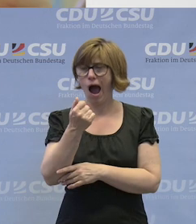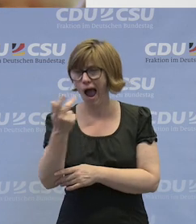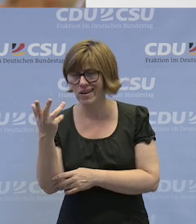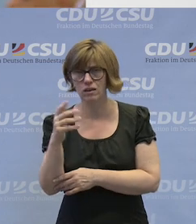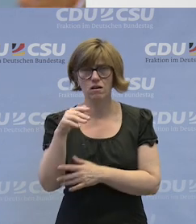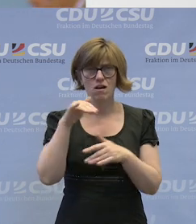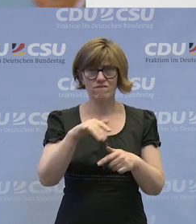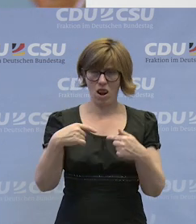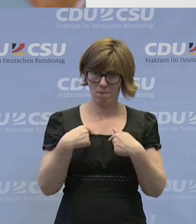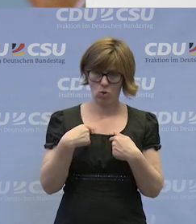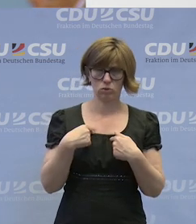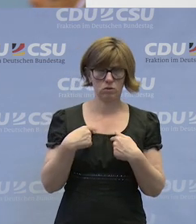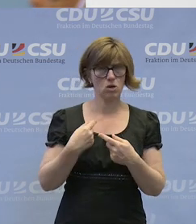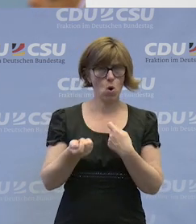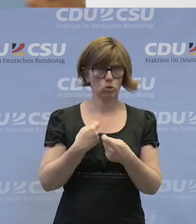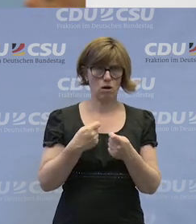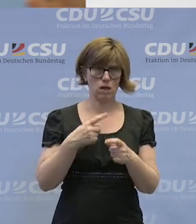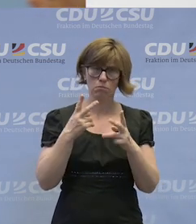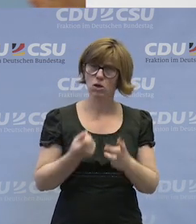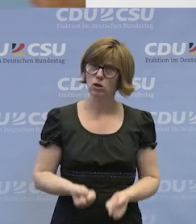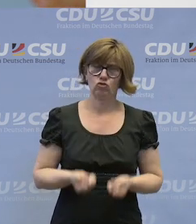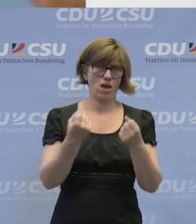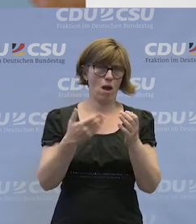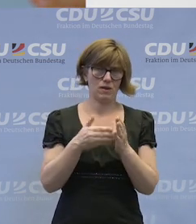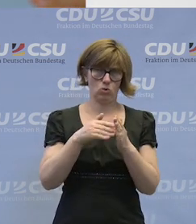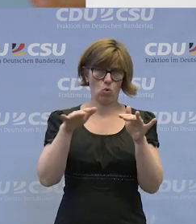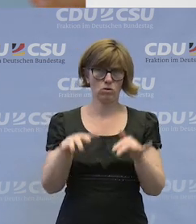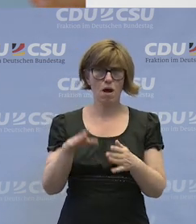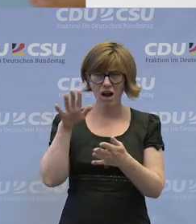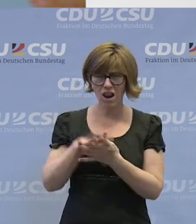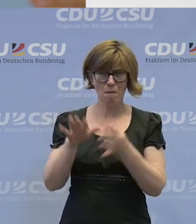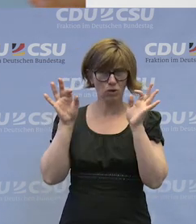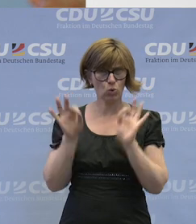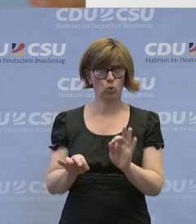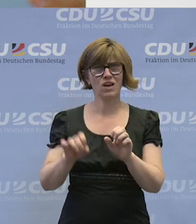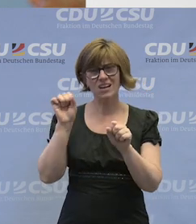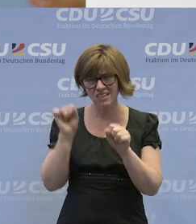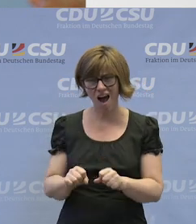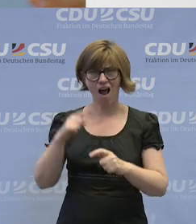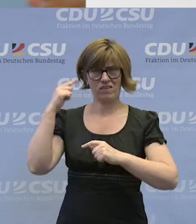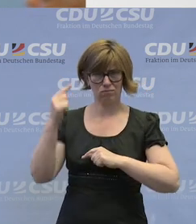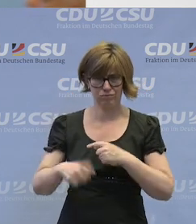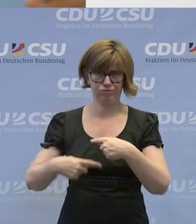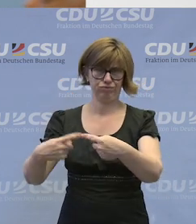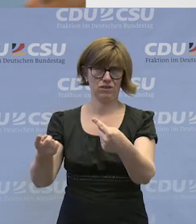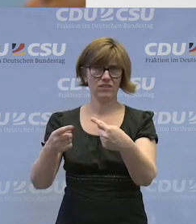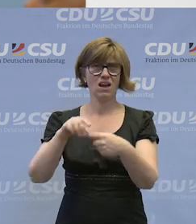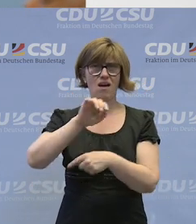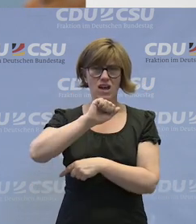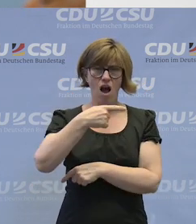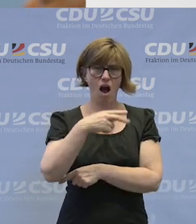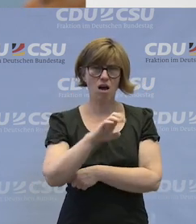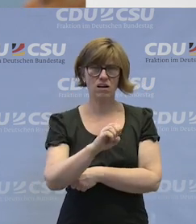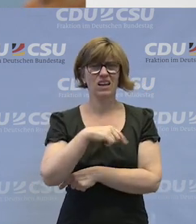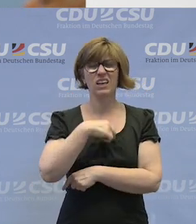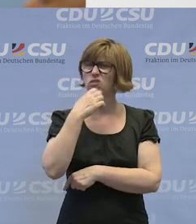Fälle bei uns im Unternehmen, die wirklich schwierig sind, aber das funktioniert und das kann auch gehen. Und in Richtung ARGE, da